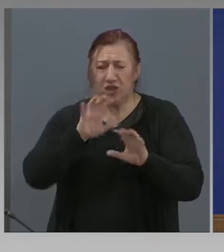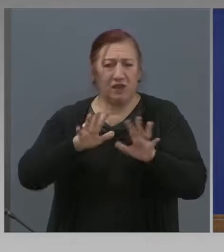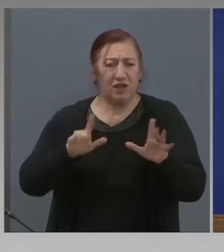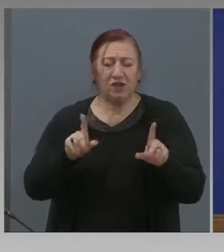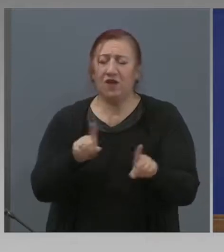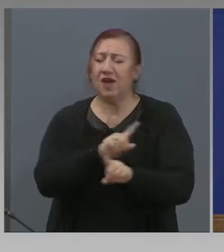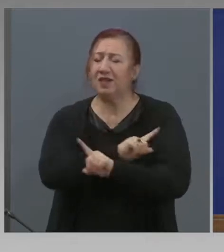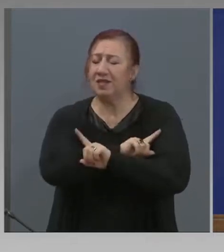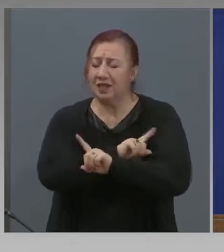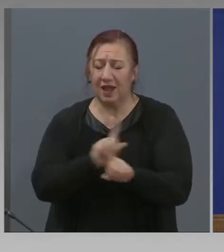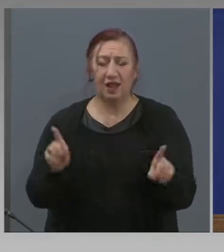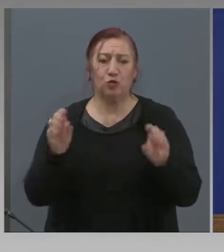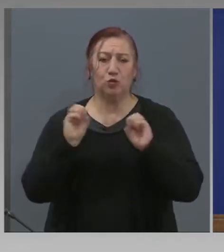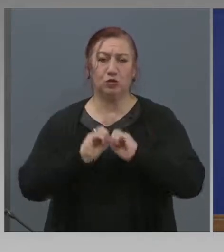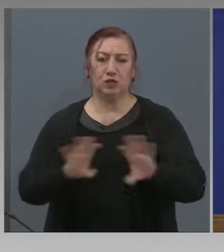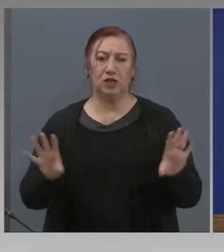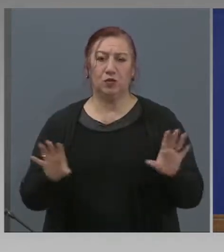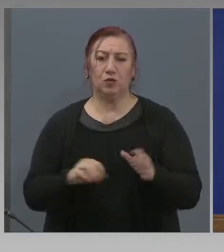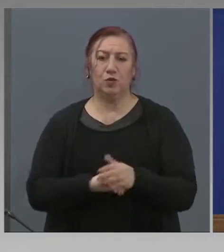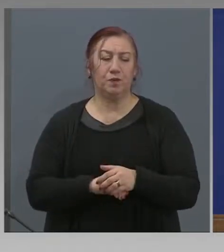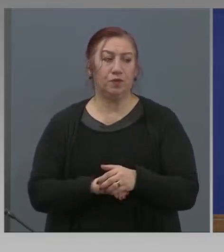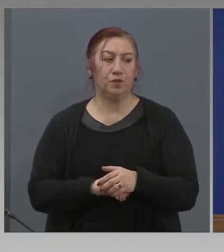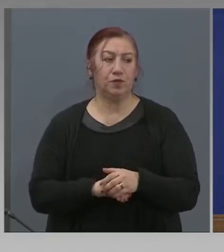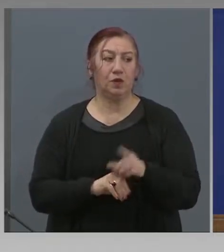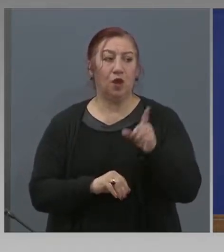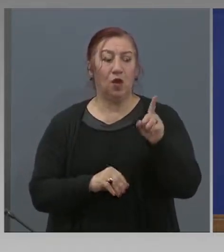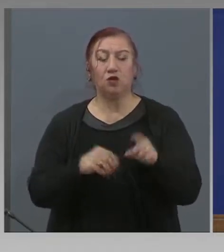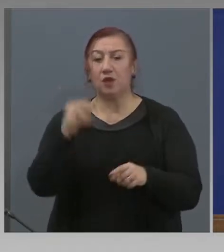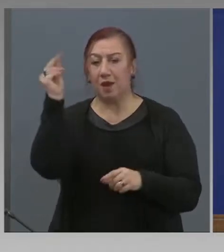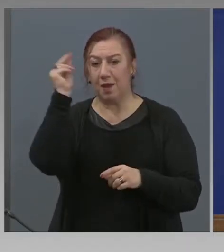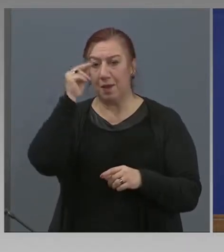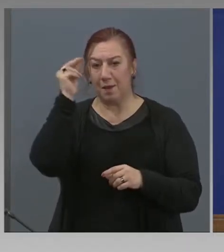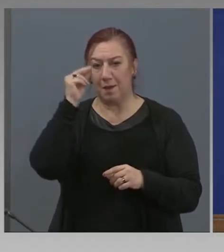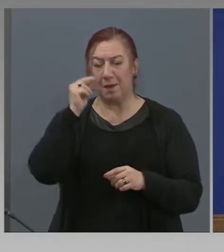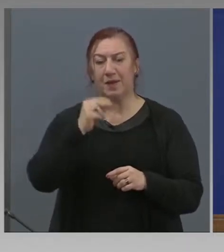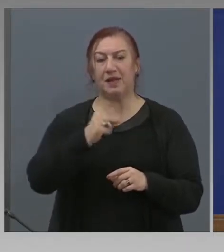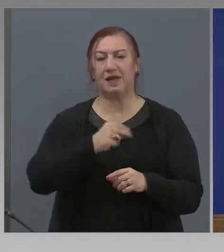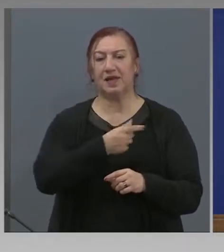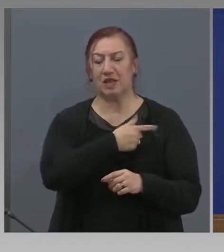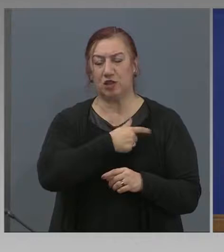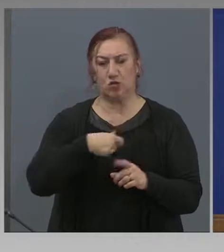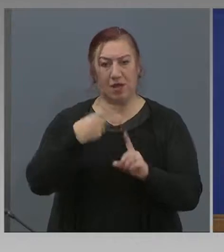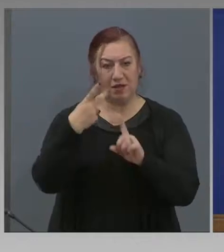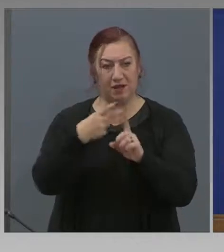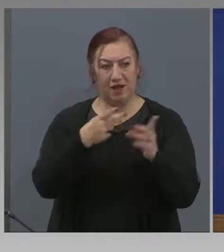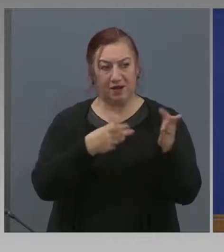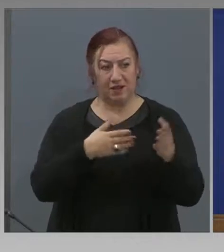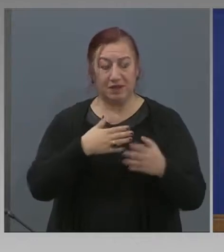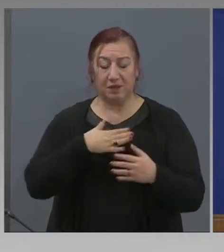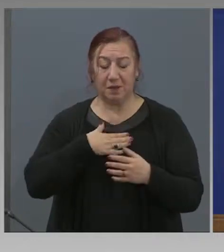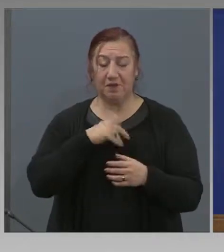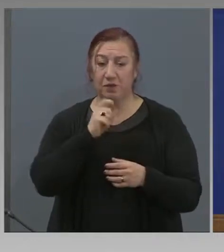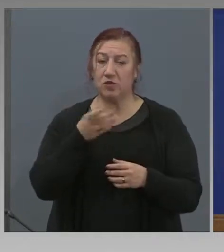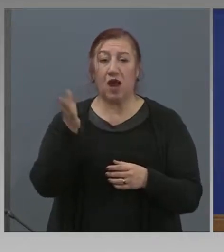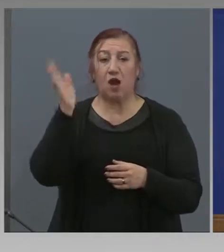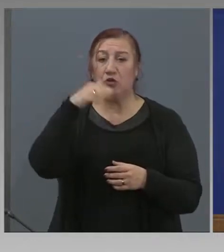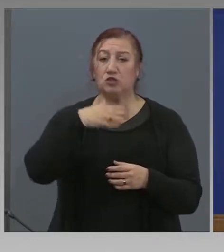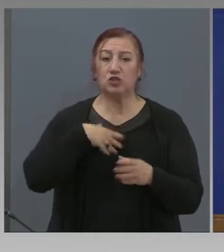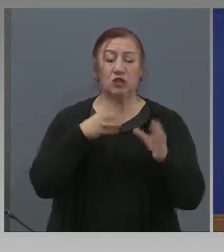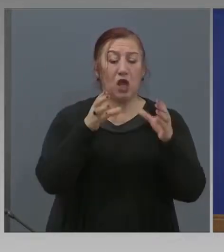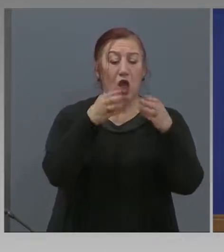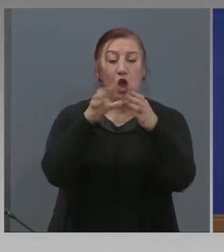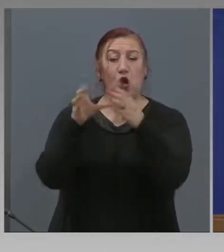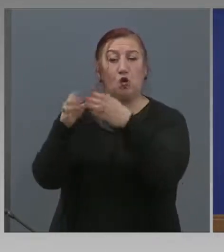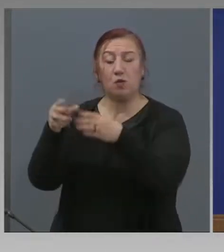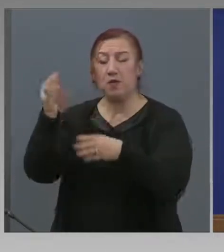недопустимо. От Бенете, ако позволите им допълнителен въпрос, има ли все още групи български граждани, които да се